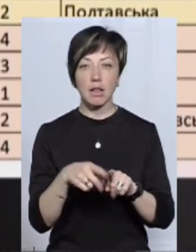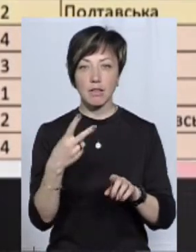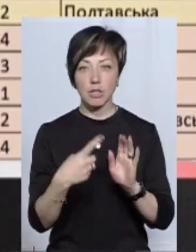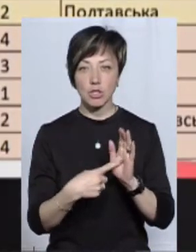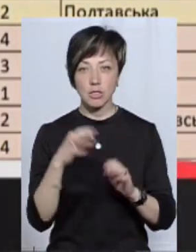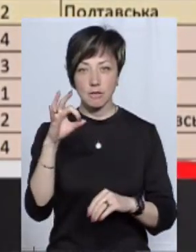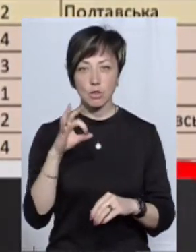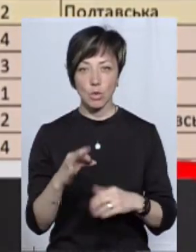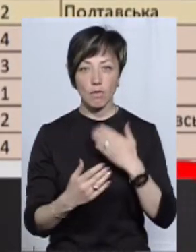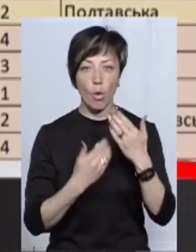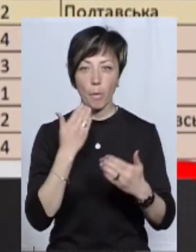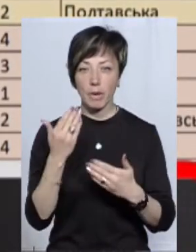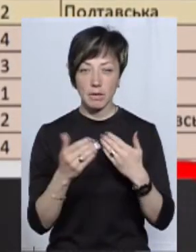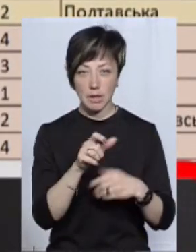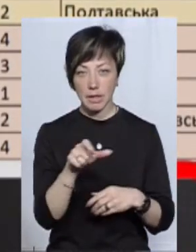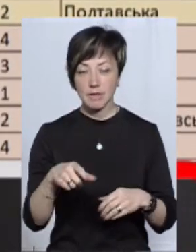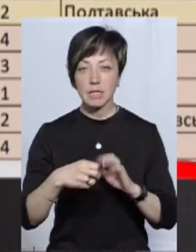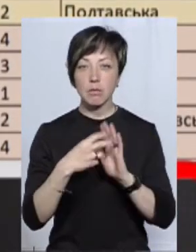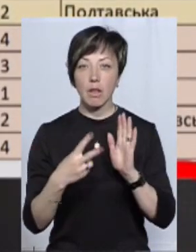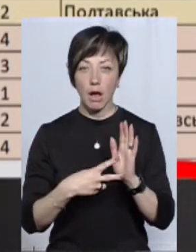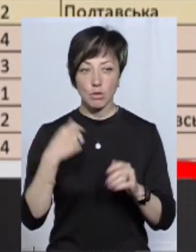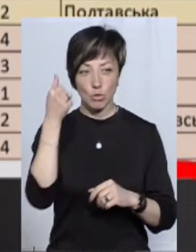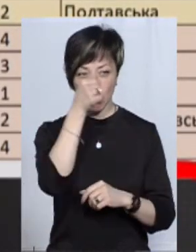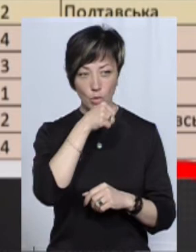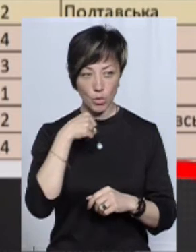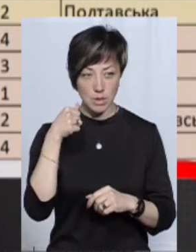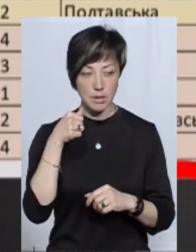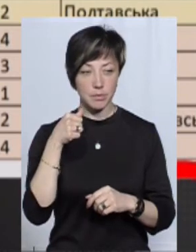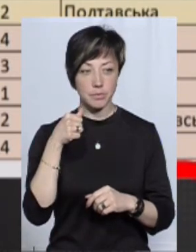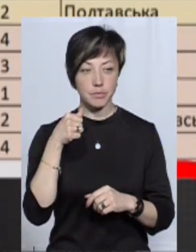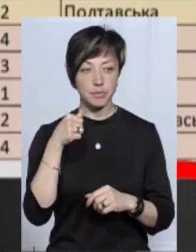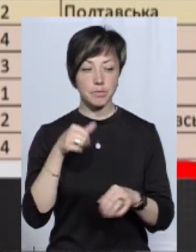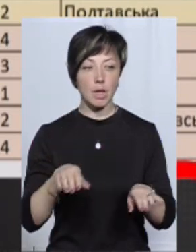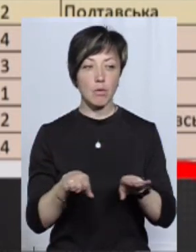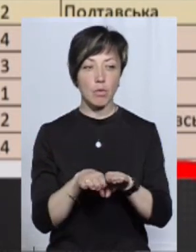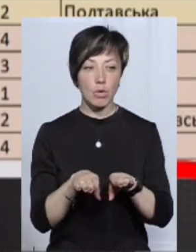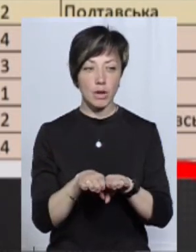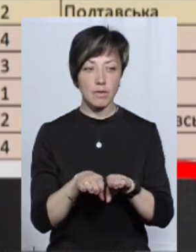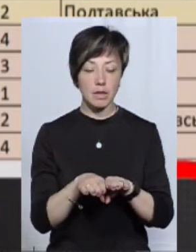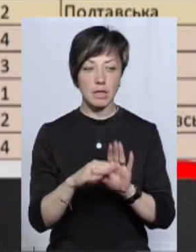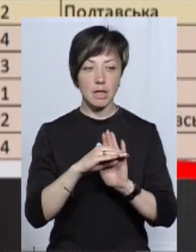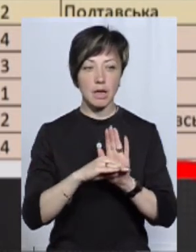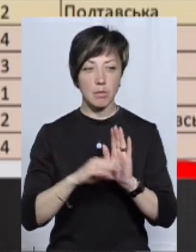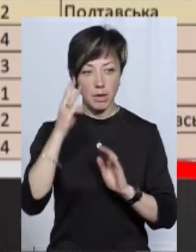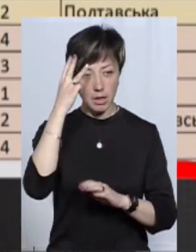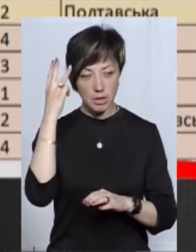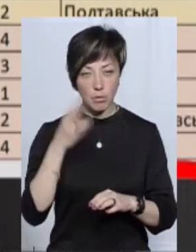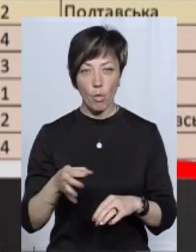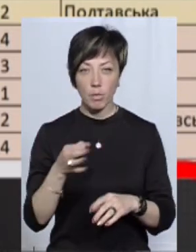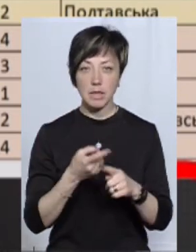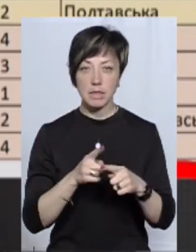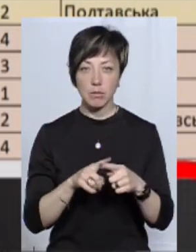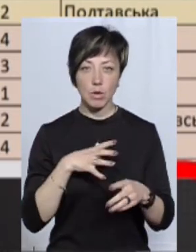26% опитаних. От у 17-му році порівнювали ті ж таки рейтинги, Хмельницька область з цими